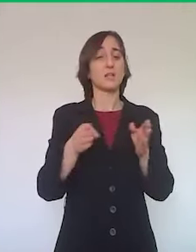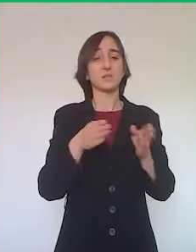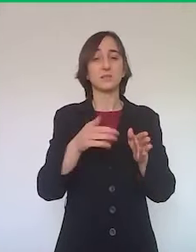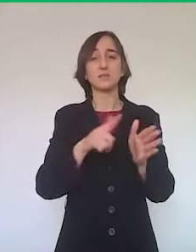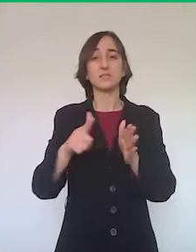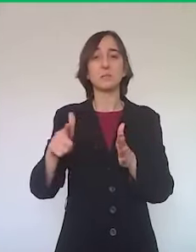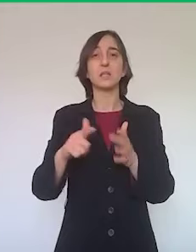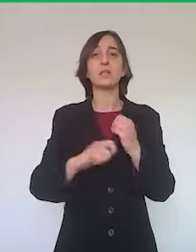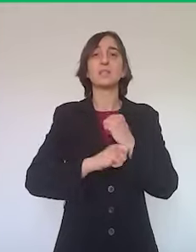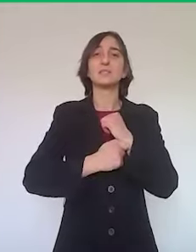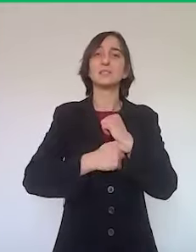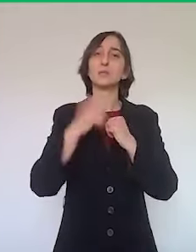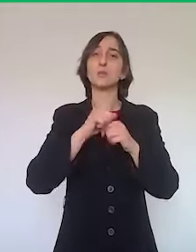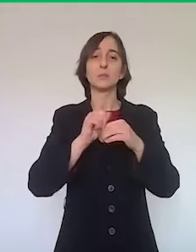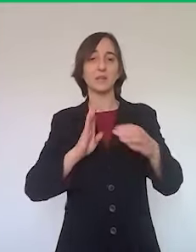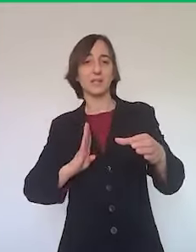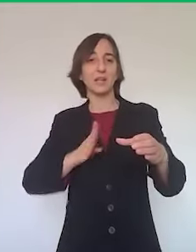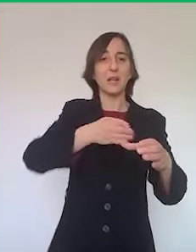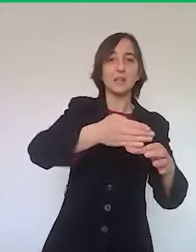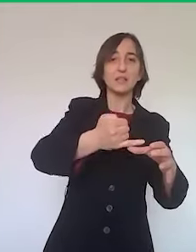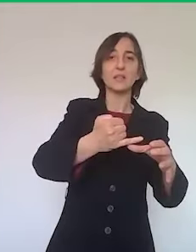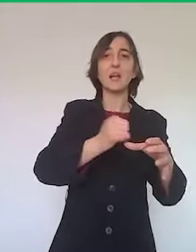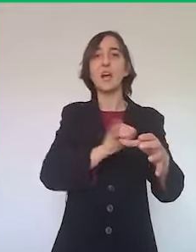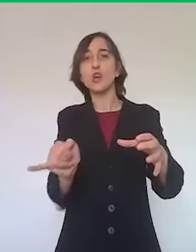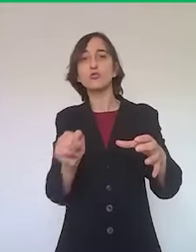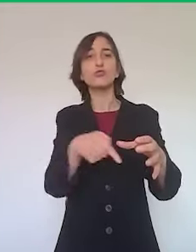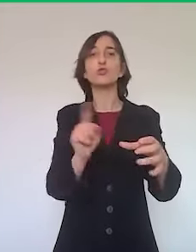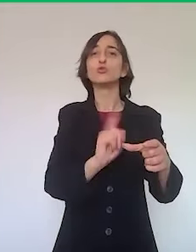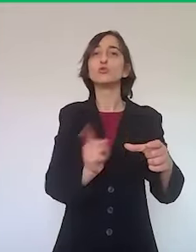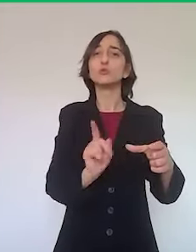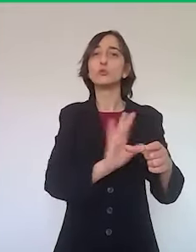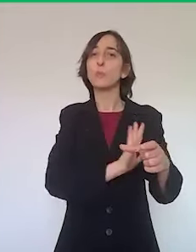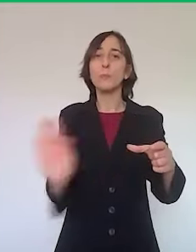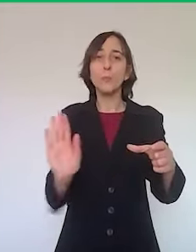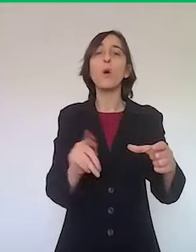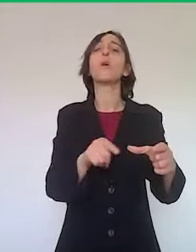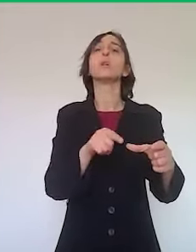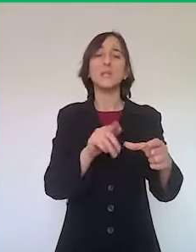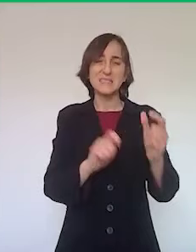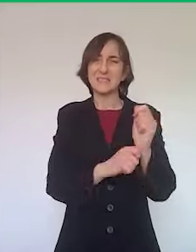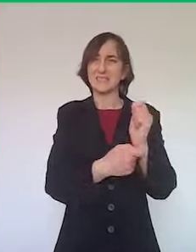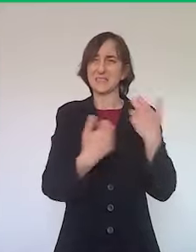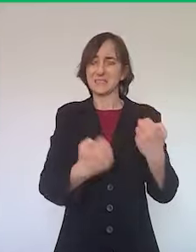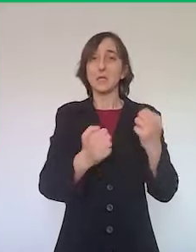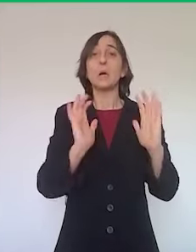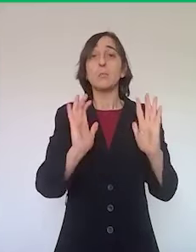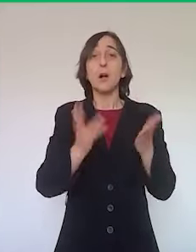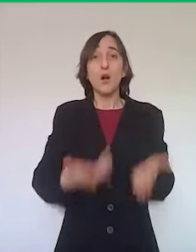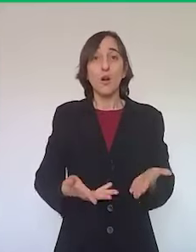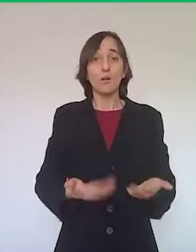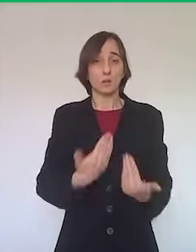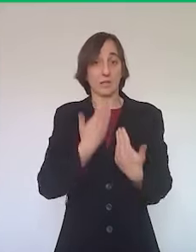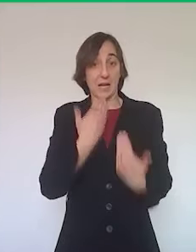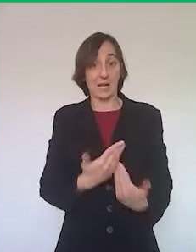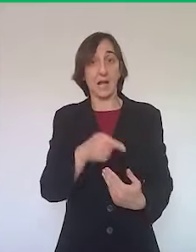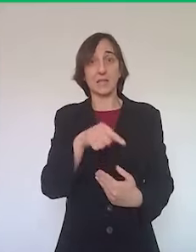restrizione, quando non si poteva né entrare né uscire, ma oggi grazie a quelle restrizioni e anche grazie a